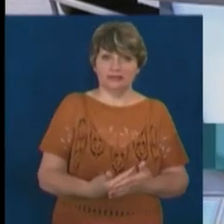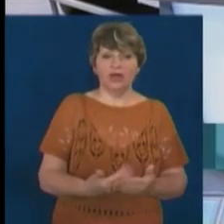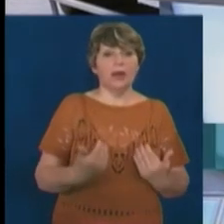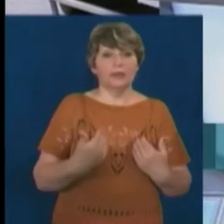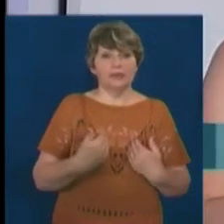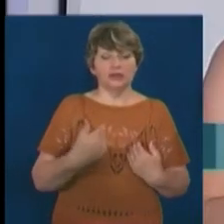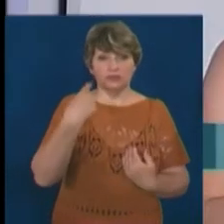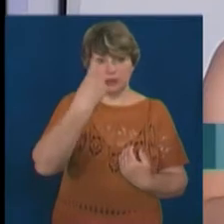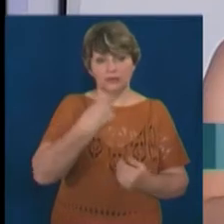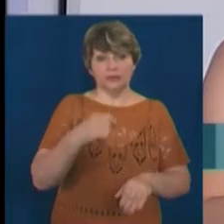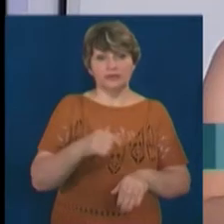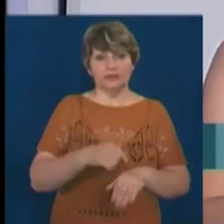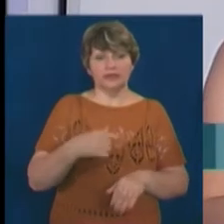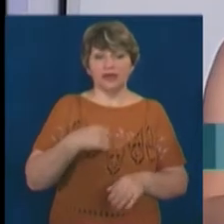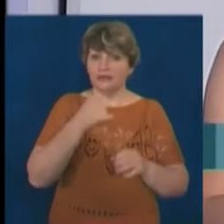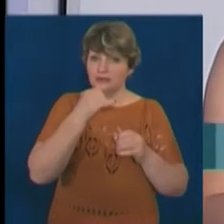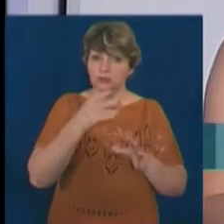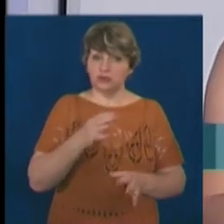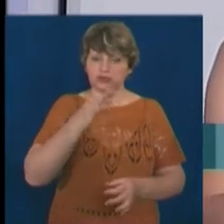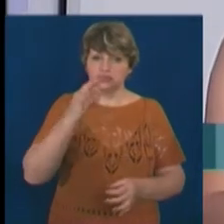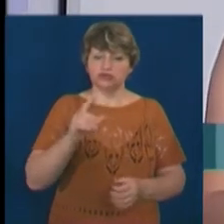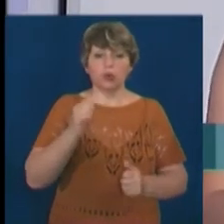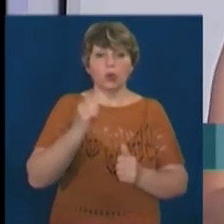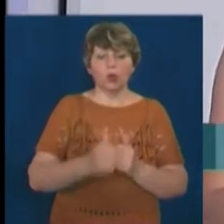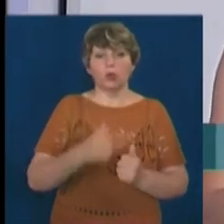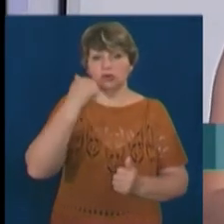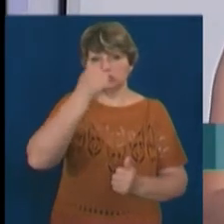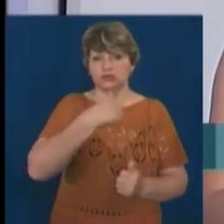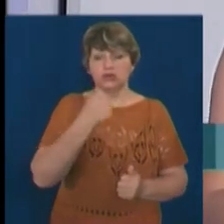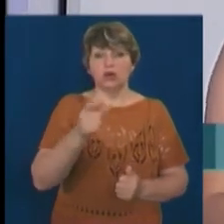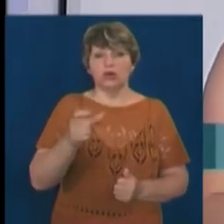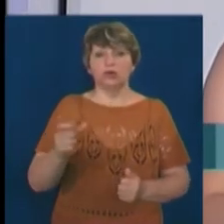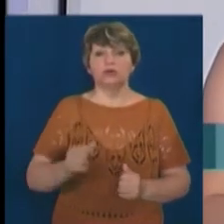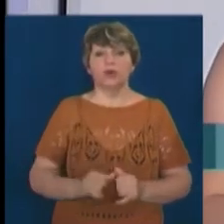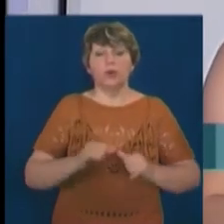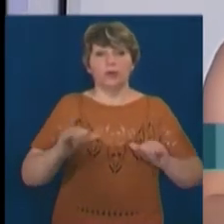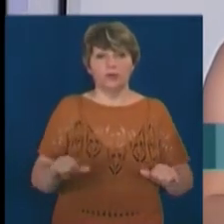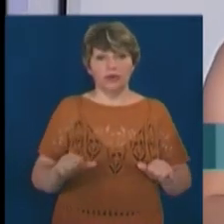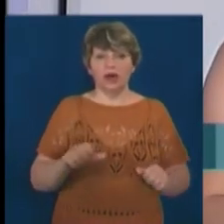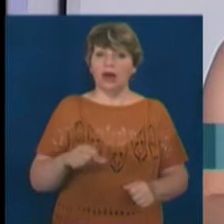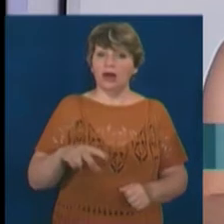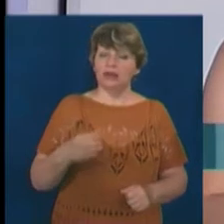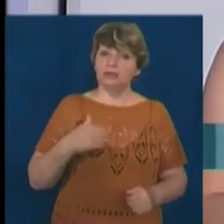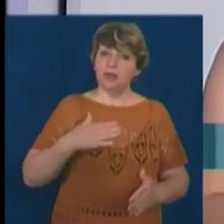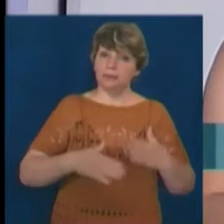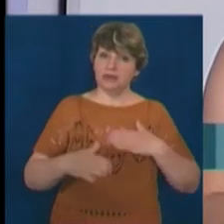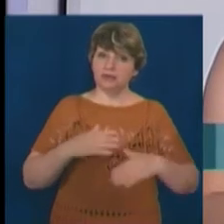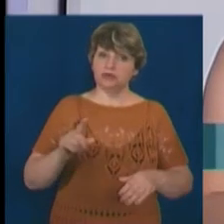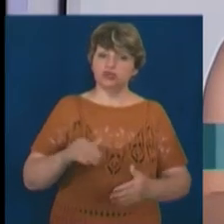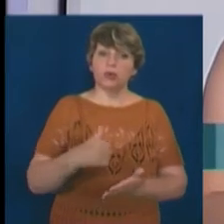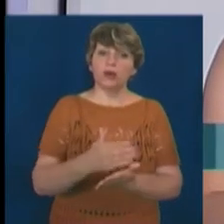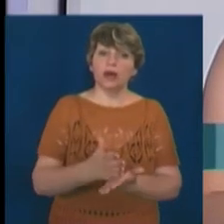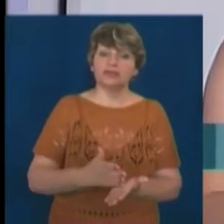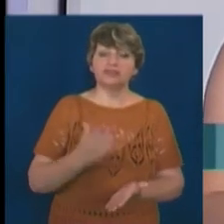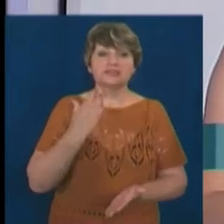особистим відчуттям, я не можу сказати, що кожен рік кількість цих людей зростає. Але мені приємно, що зростає якість тих